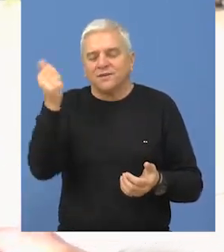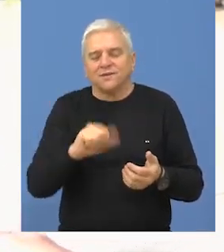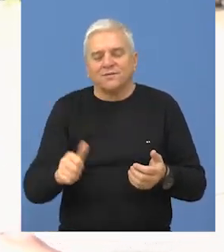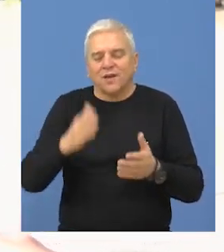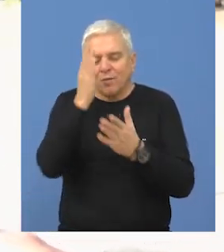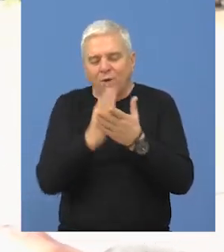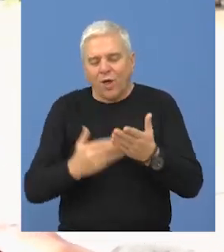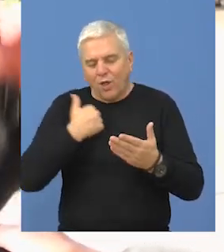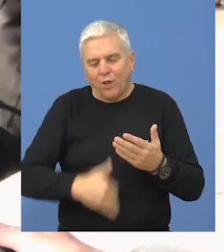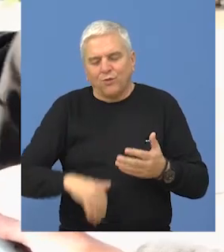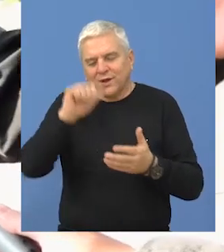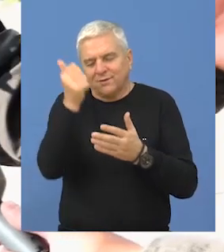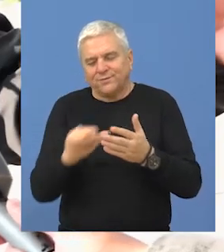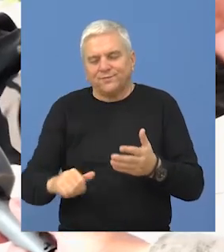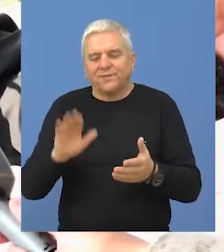pandlovanje polutki,